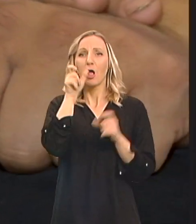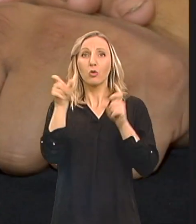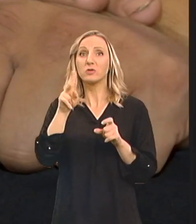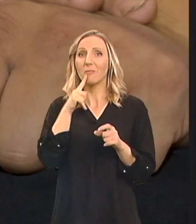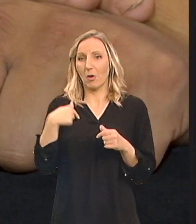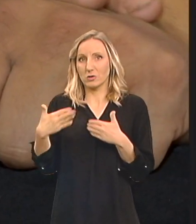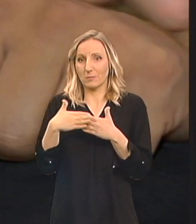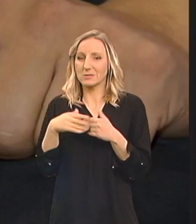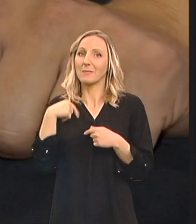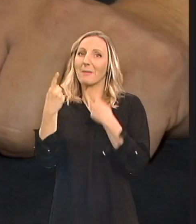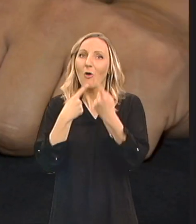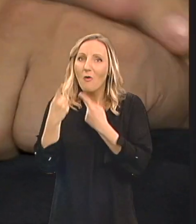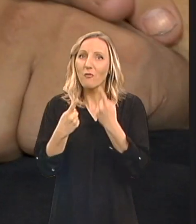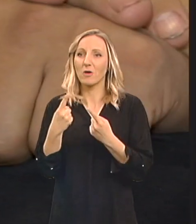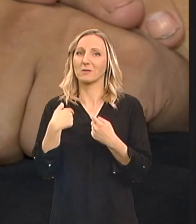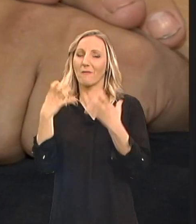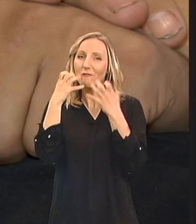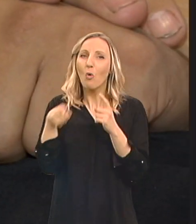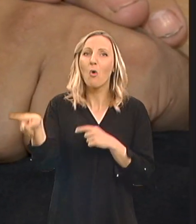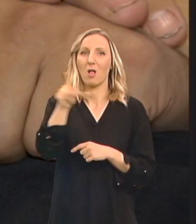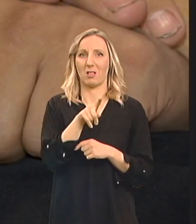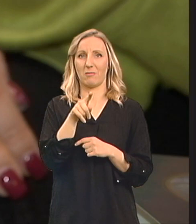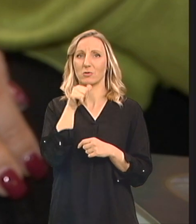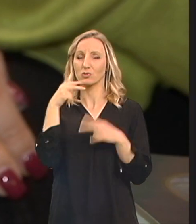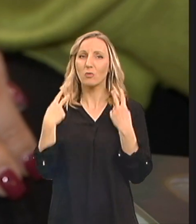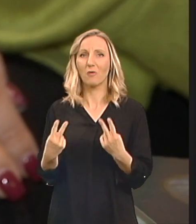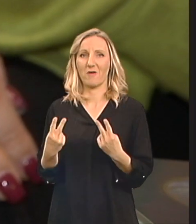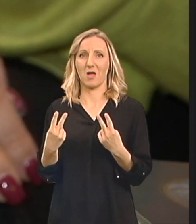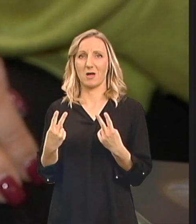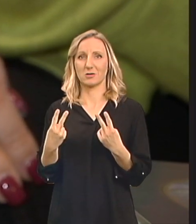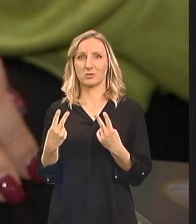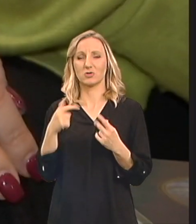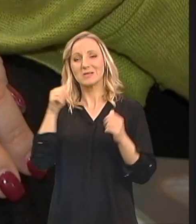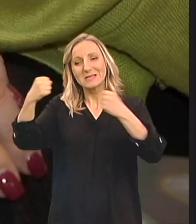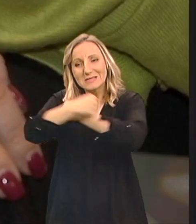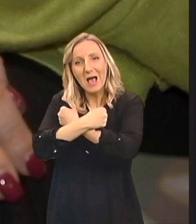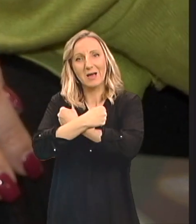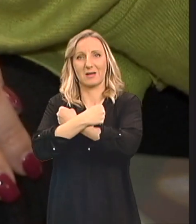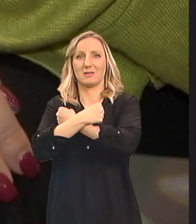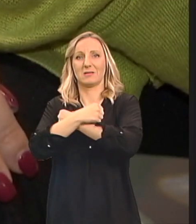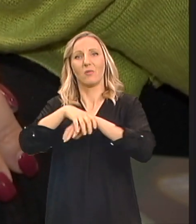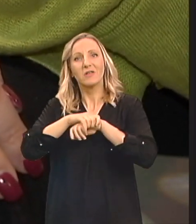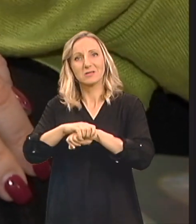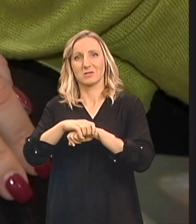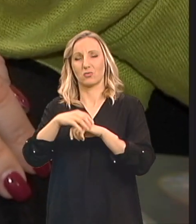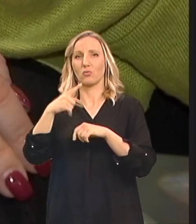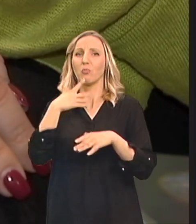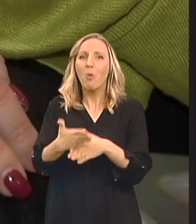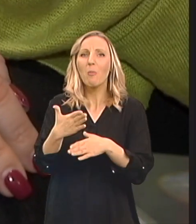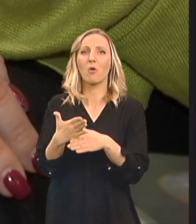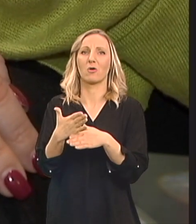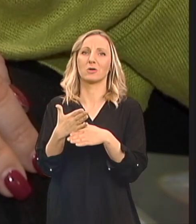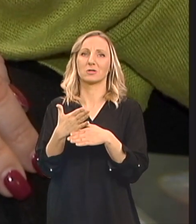su nam bliski govoriti I da ih volimo, i da su nam bitni I zagrliti, i uhvatiti za ruku, i pomoći I